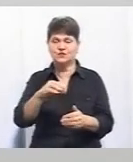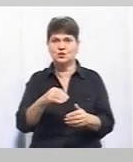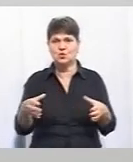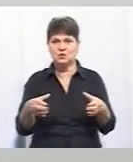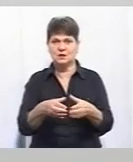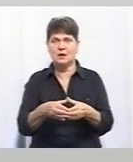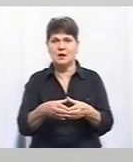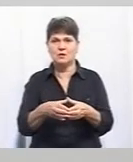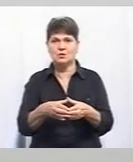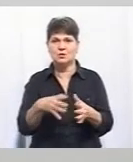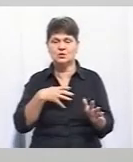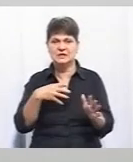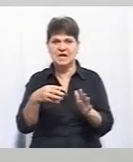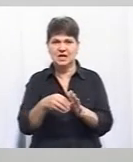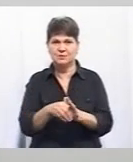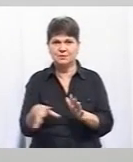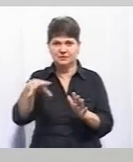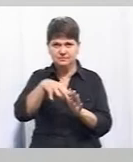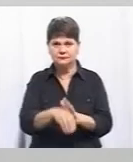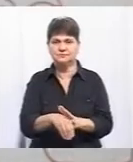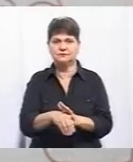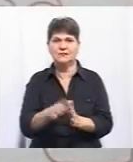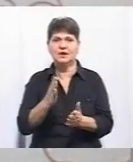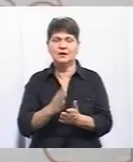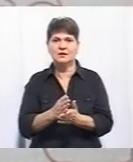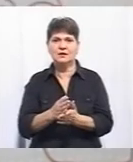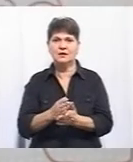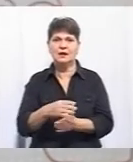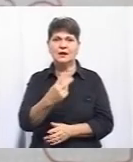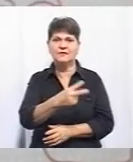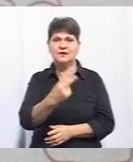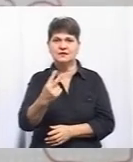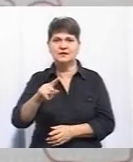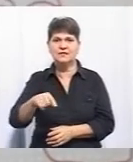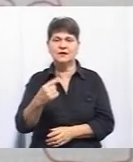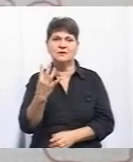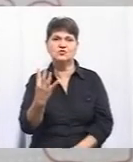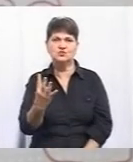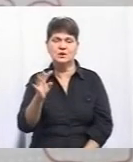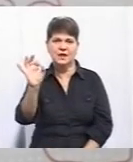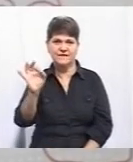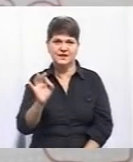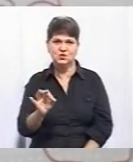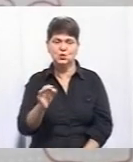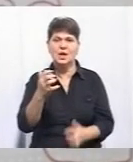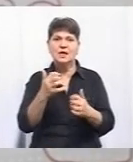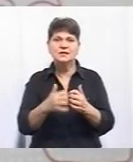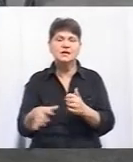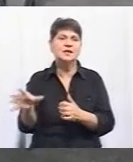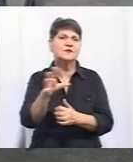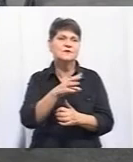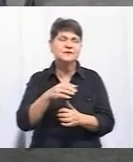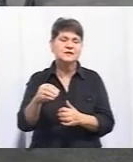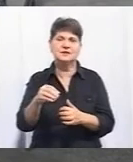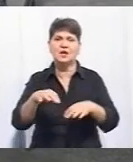загиблими є наїзд на пішоходи 22,4% серед усіх дорожньо-транспортних